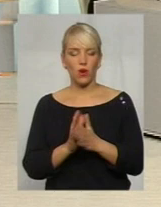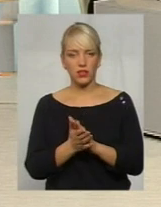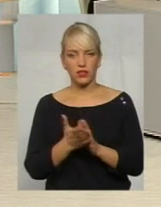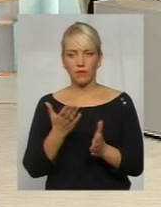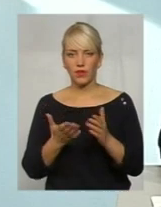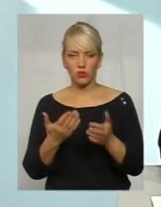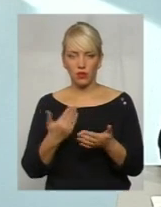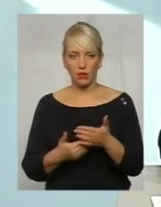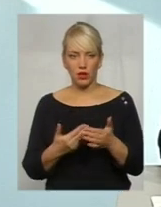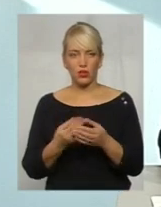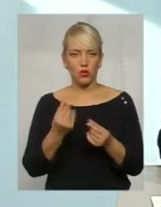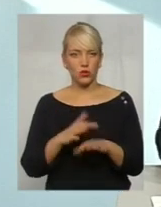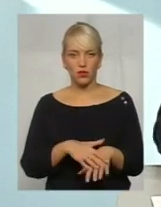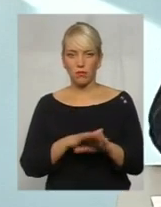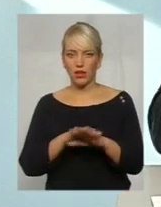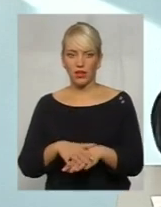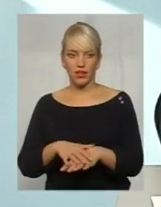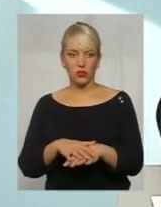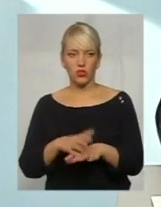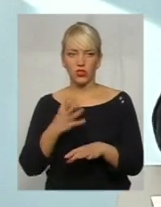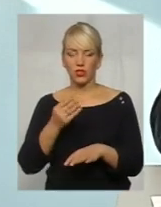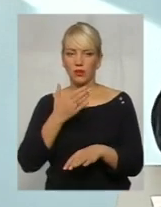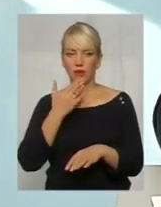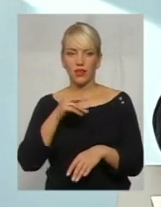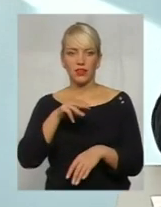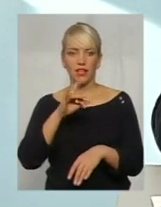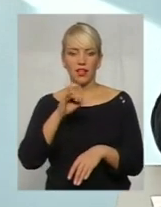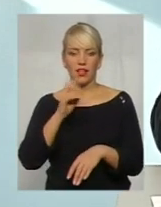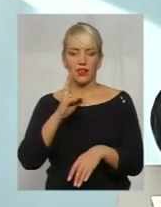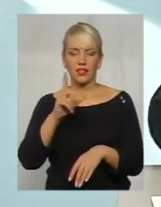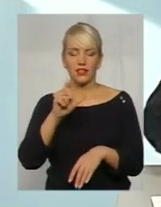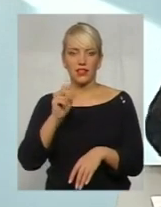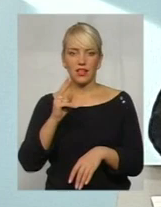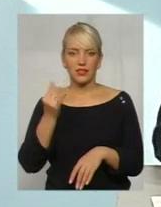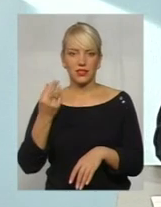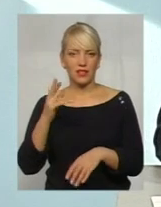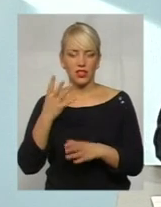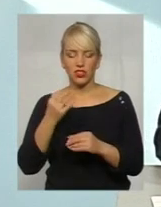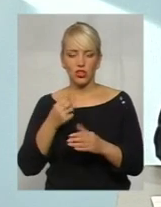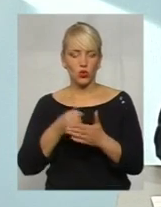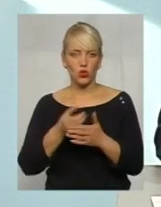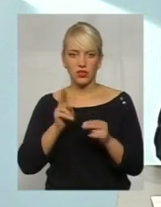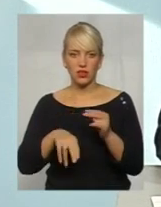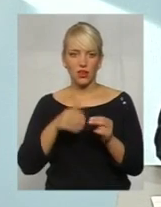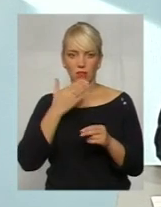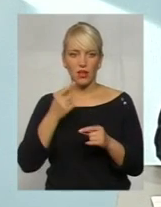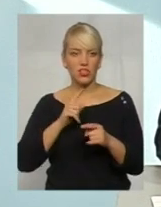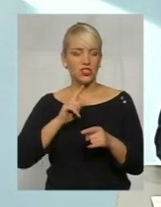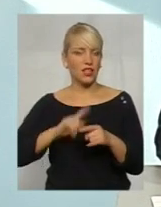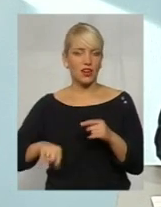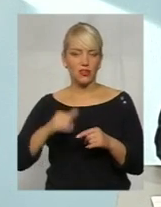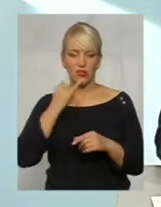наприклад, кошти ще не перекинули, транзакція не прийшла до кінця, якщо ще кошти не пішли, негайно